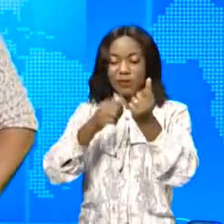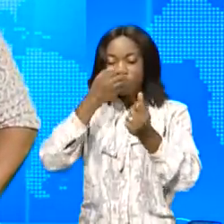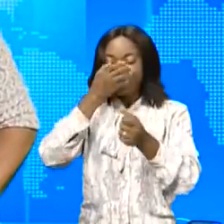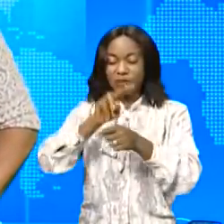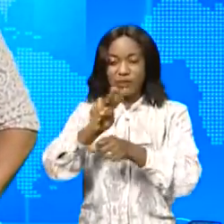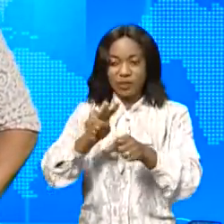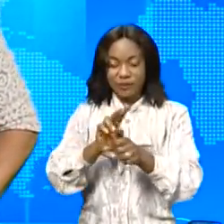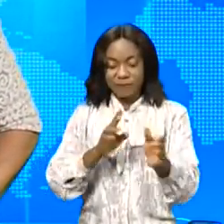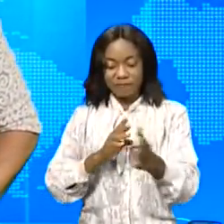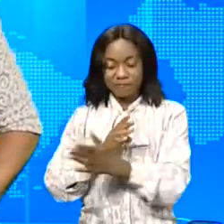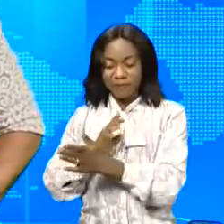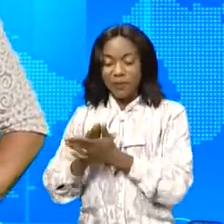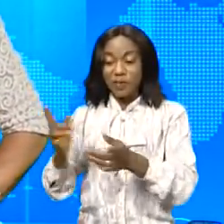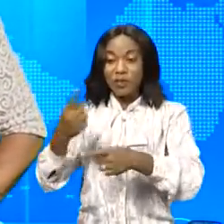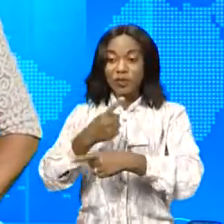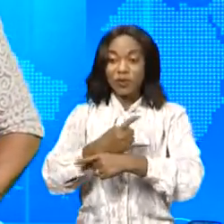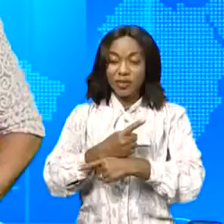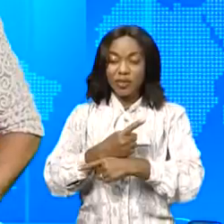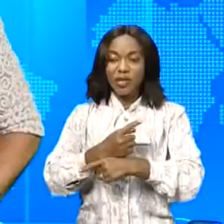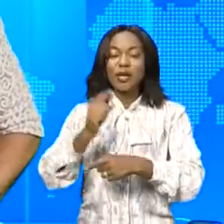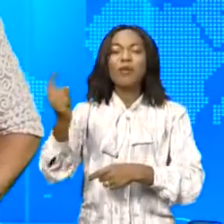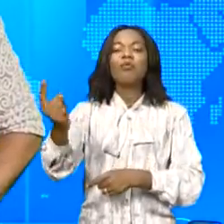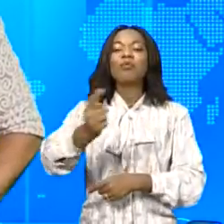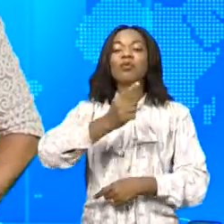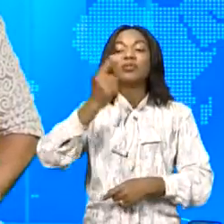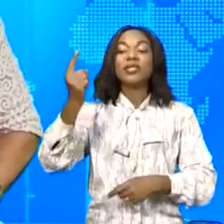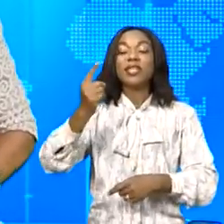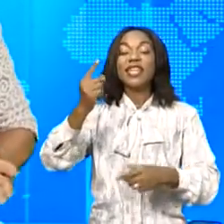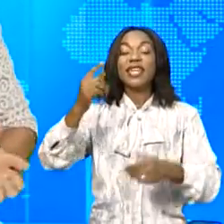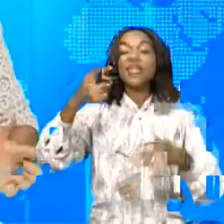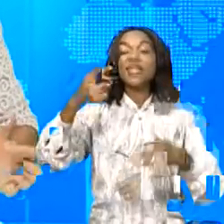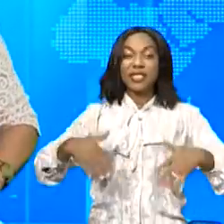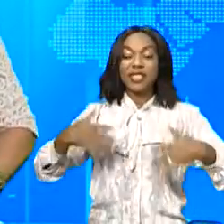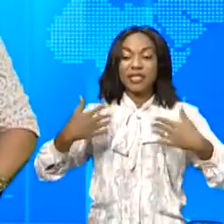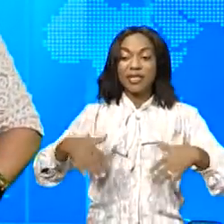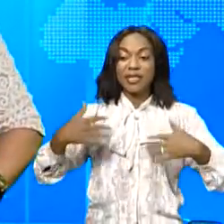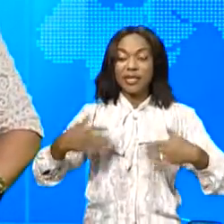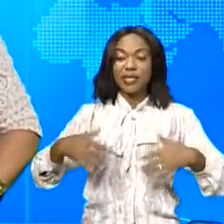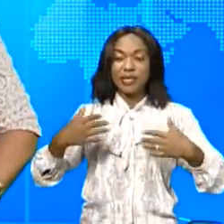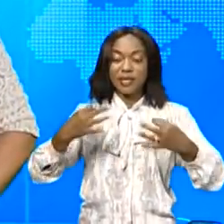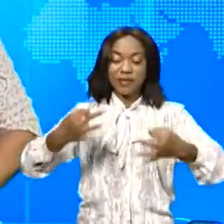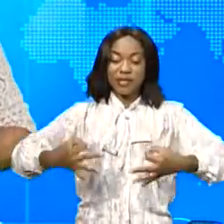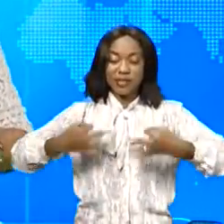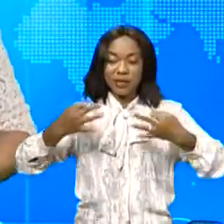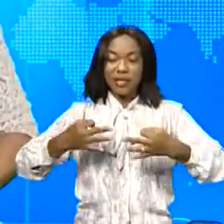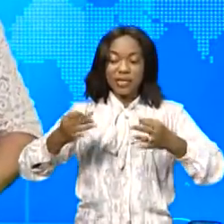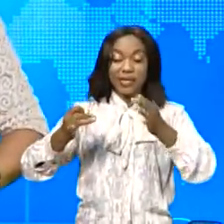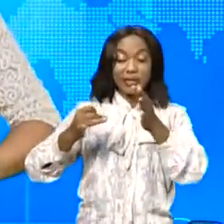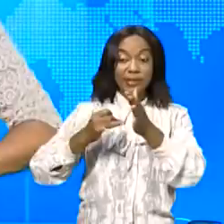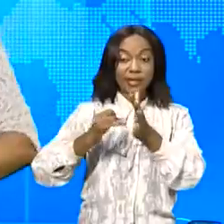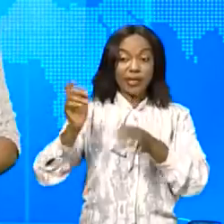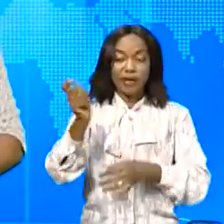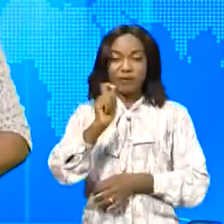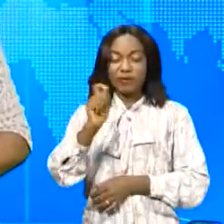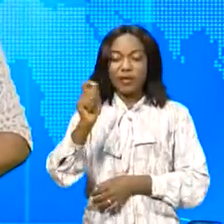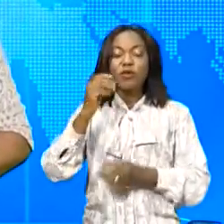La journée mondiale de la santé va être célébrée le 7 avril et'est dans ce cadre qu